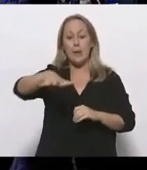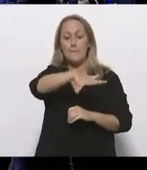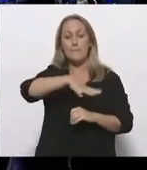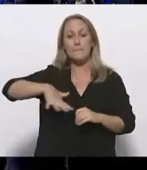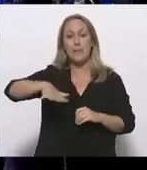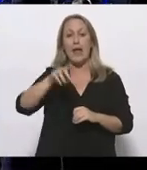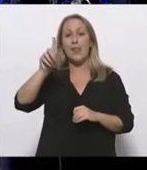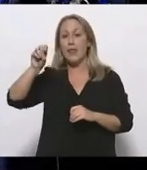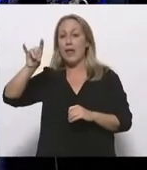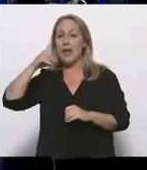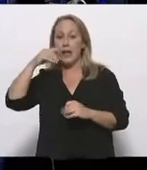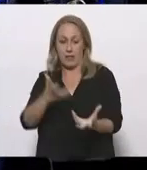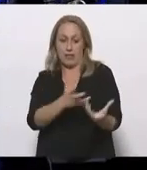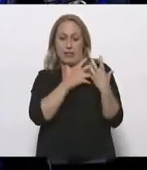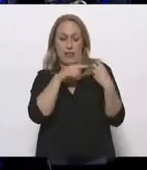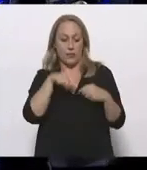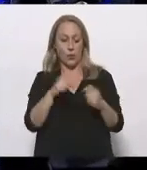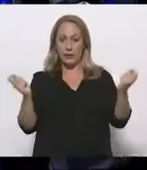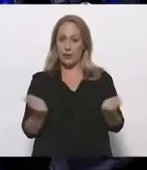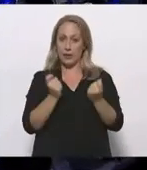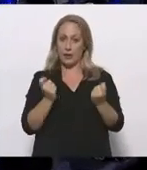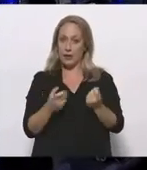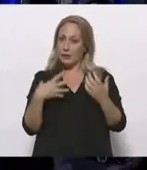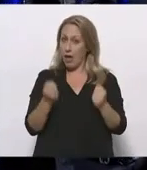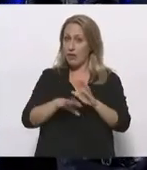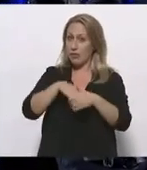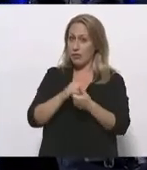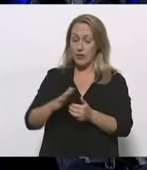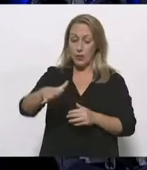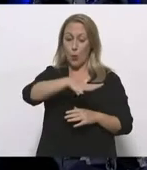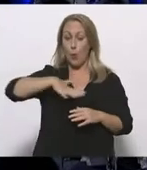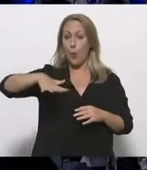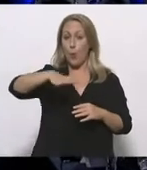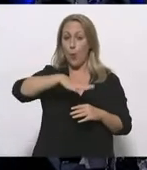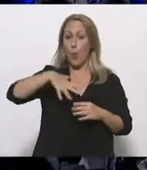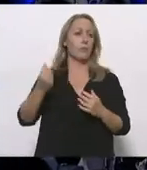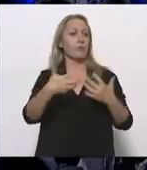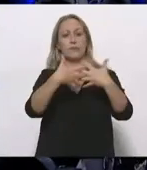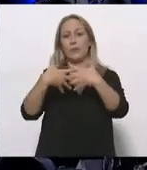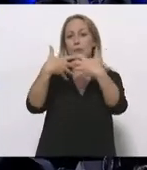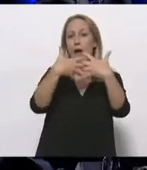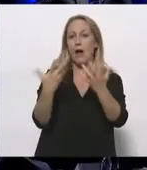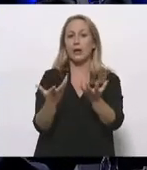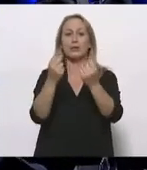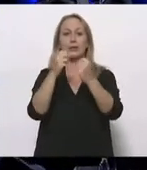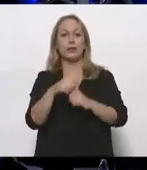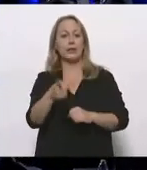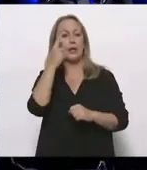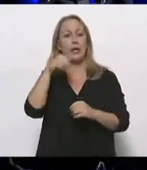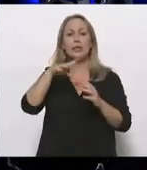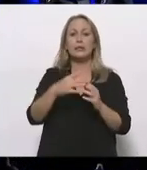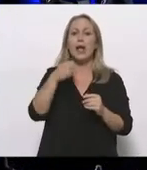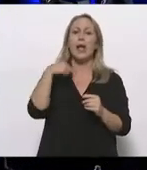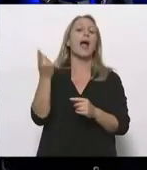μπορούμε να τα αξιοποιήσουμε. Πρέπει να σας πω ότι υπάρχει πολύ μεγάλο ενδιαφέρον για την αξιοποίηση αυτών των εδαφών από βιομηχανίες, από πρωτογενή τομέα, από